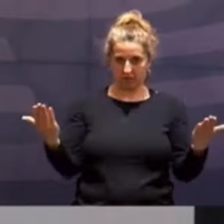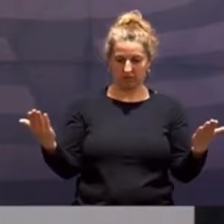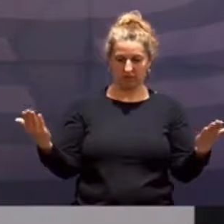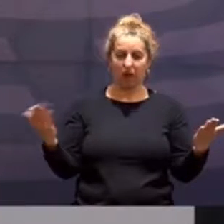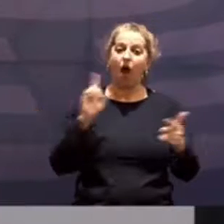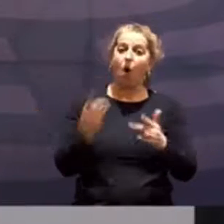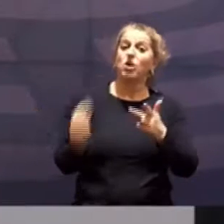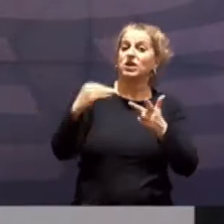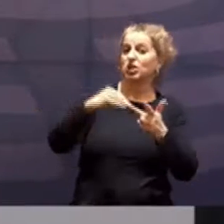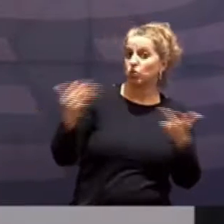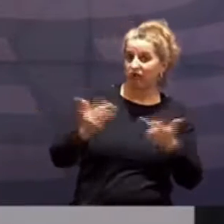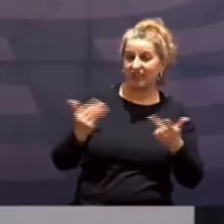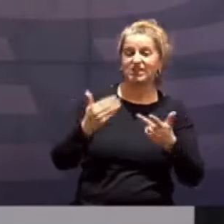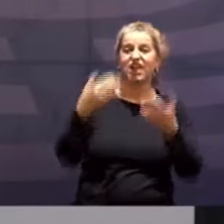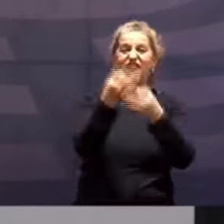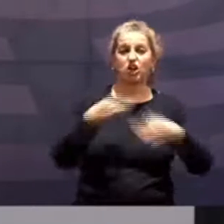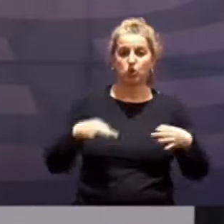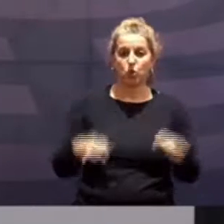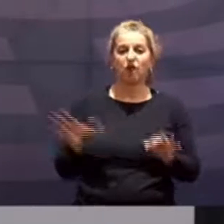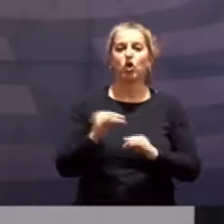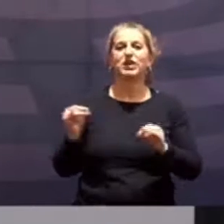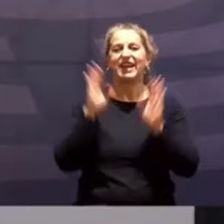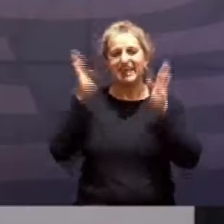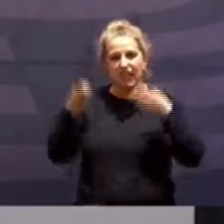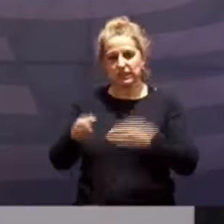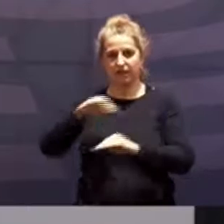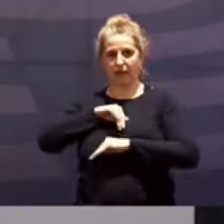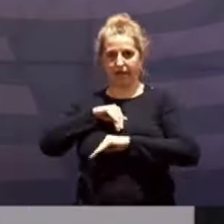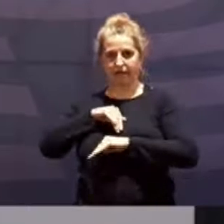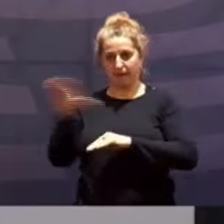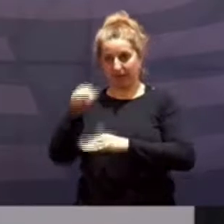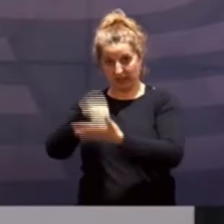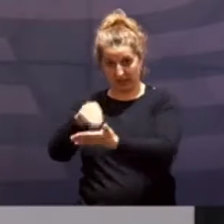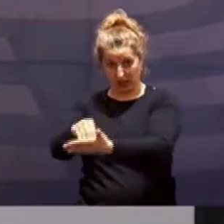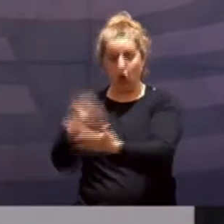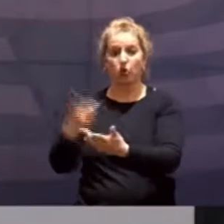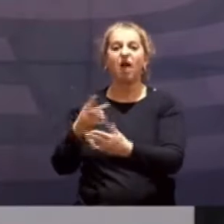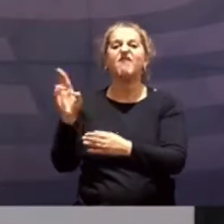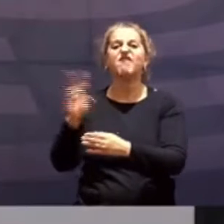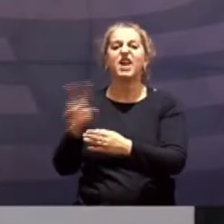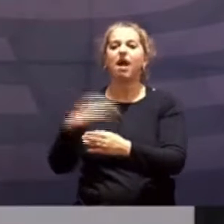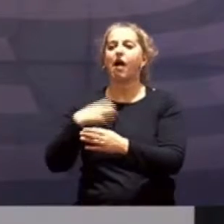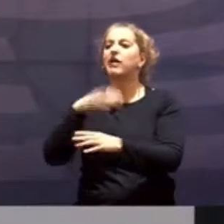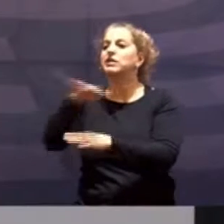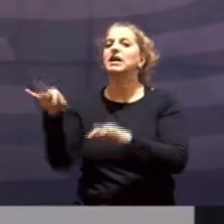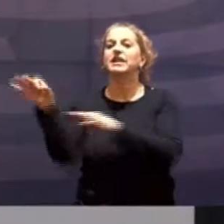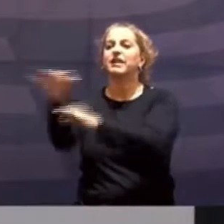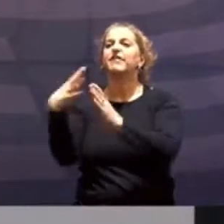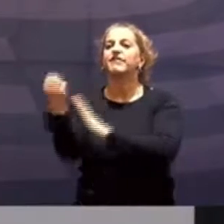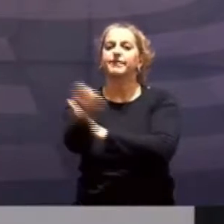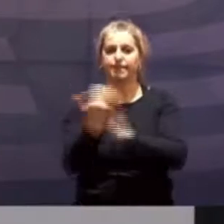zusätzliche Faktoren wie die Belegung der Intensivbetten oder auch die Nachverfolgbarkeit der Gesundheitsämter heranziehen.